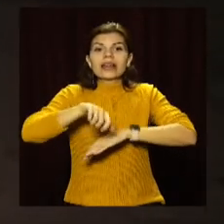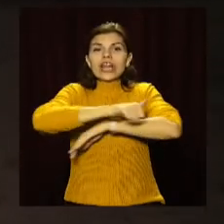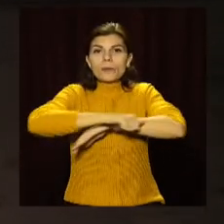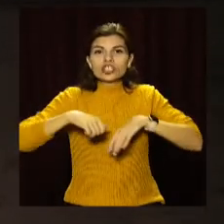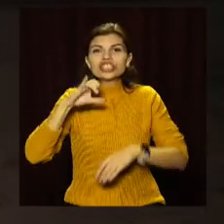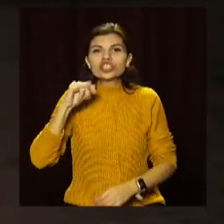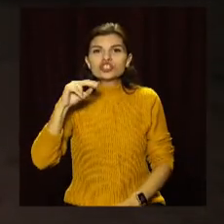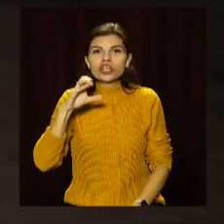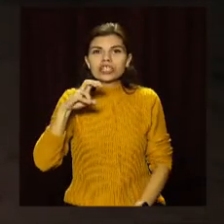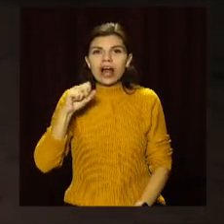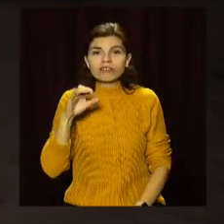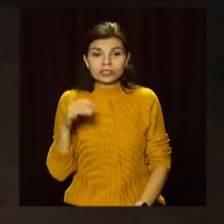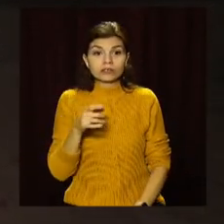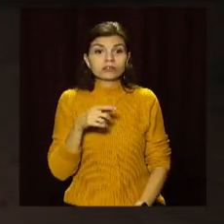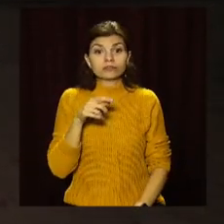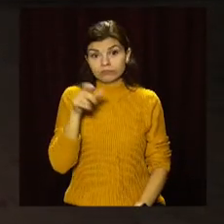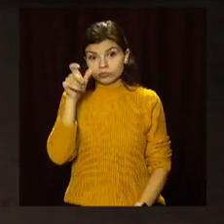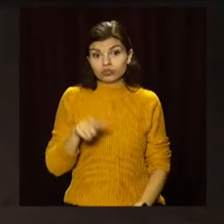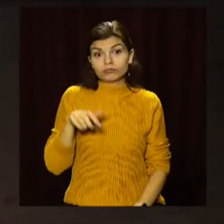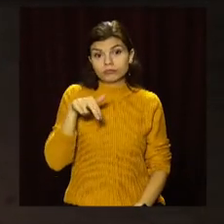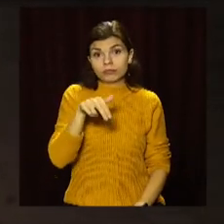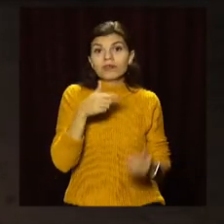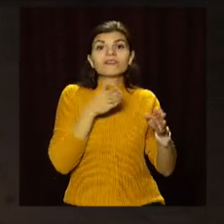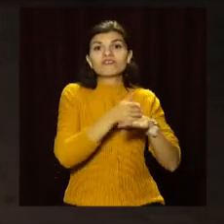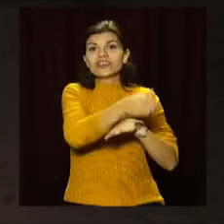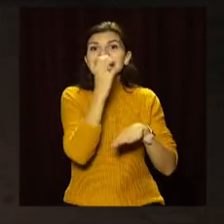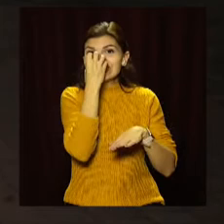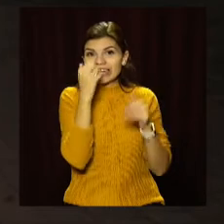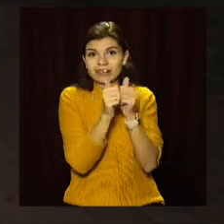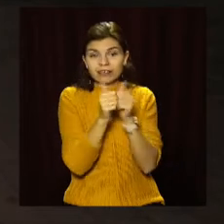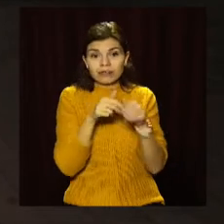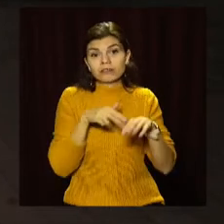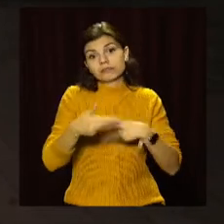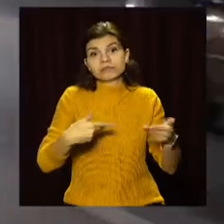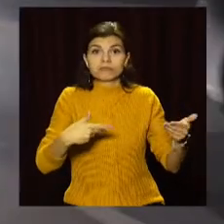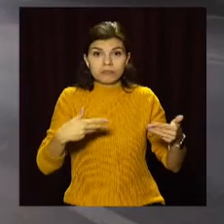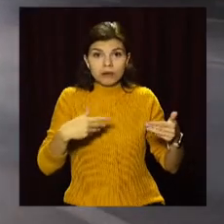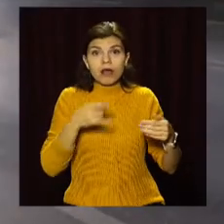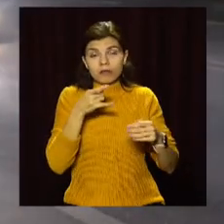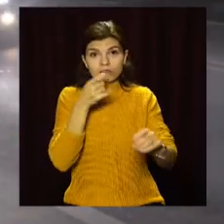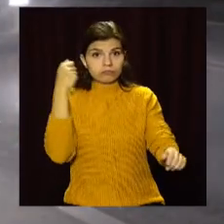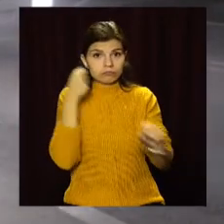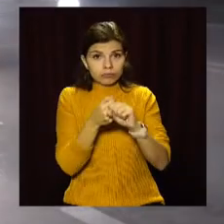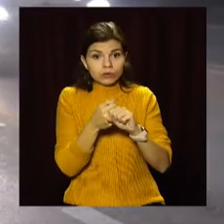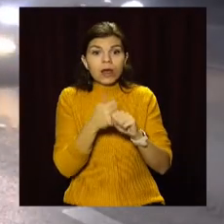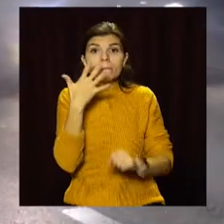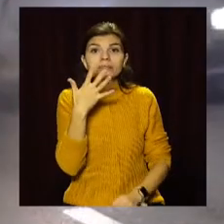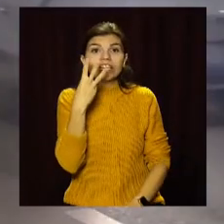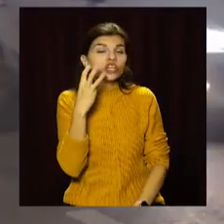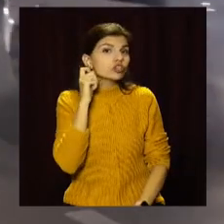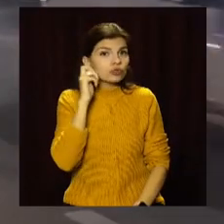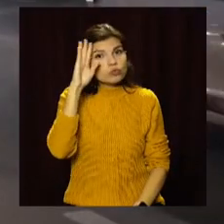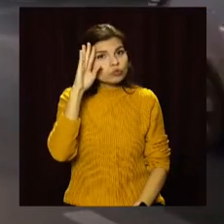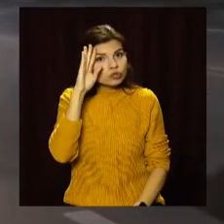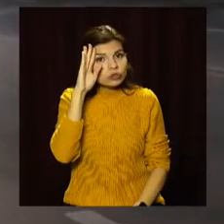у Дніпрі. Ягуар рухався по набережні в бік цирку. На пішохідному переході автомобіль збив 53-річного